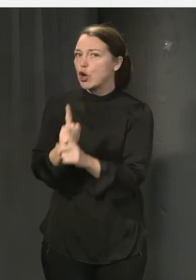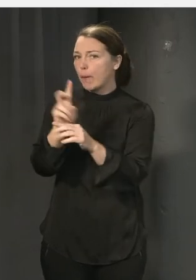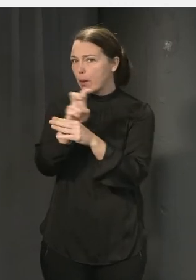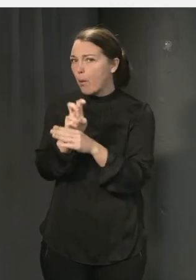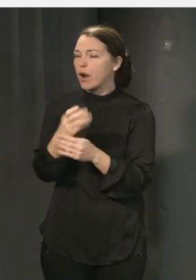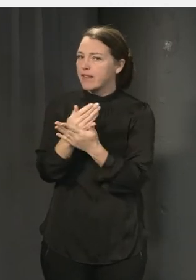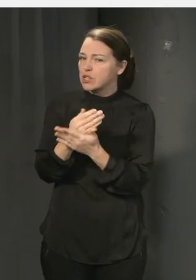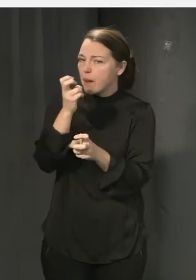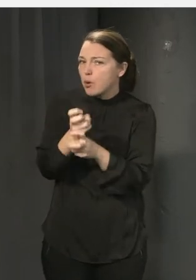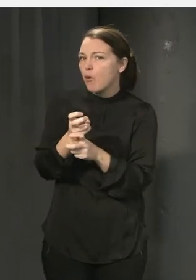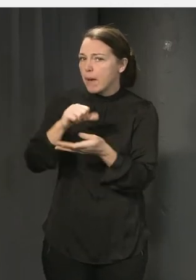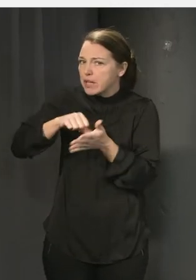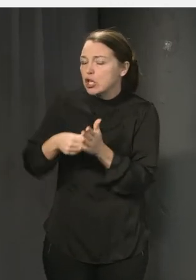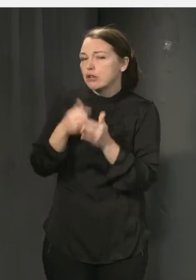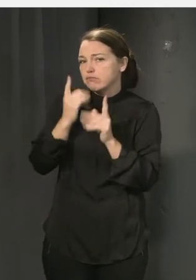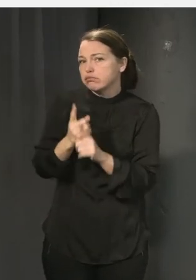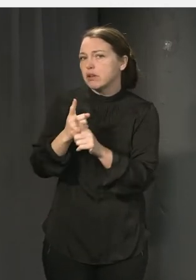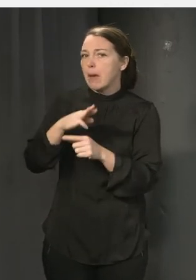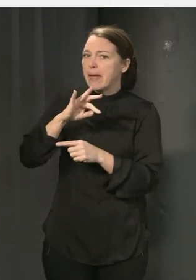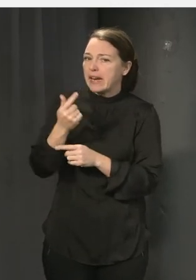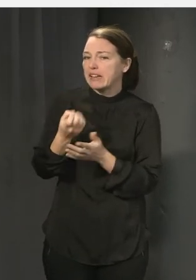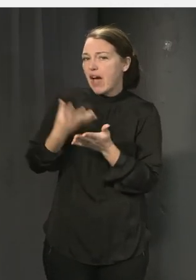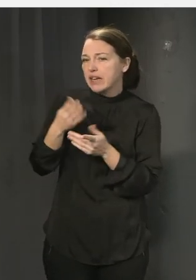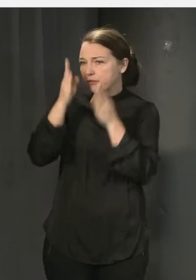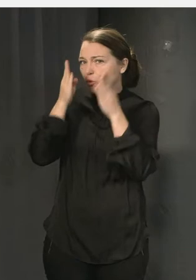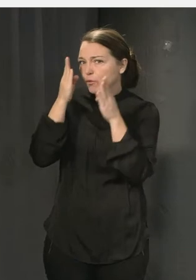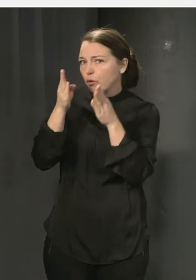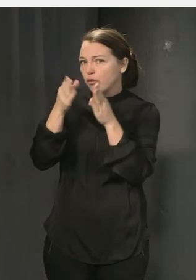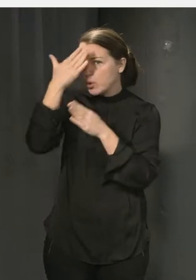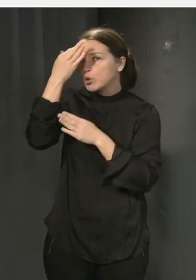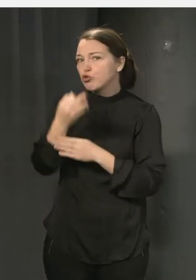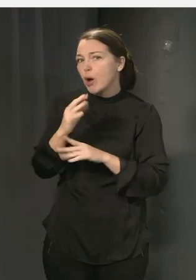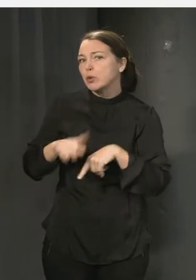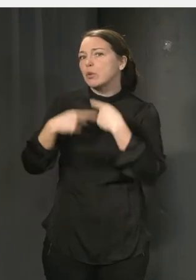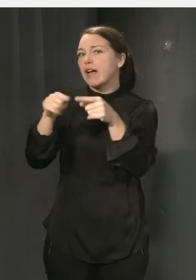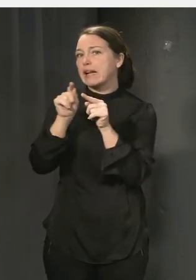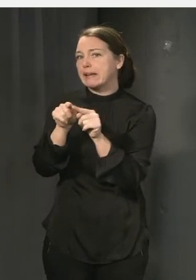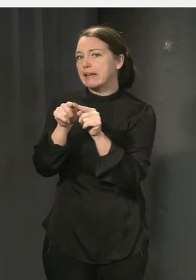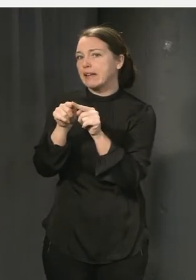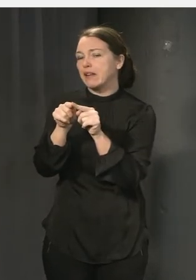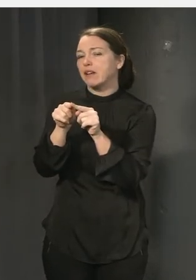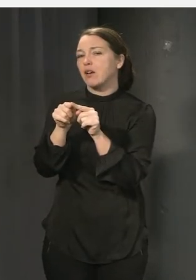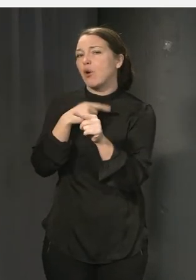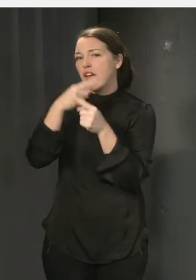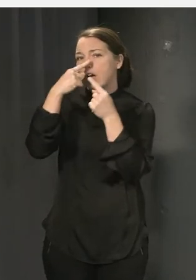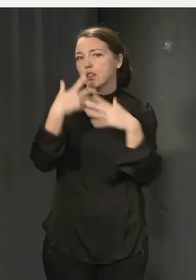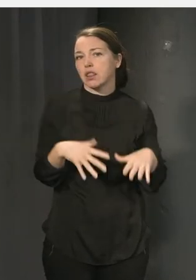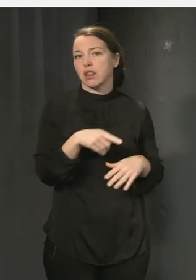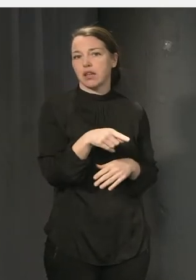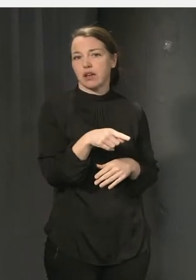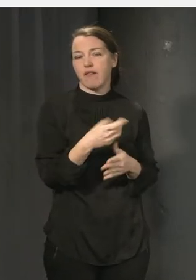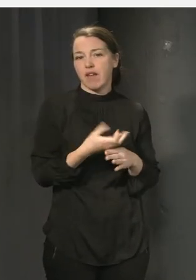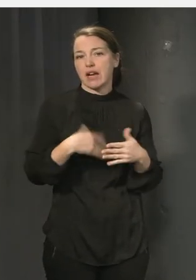är nationella prov och det är betyg och det är meritvärden. Det är väldigt fokus på det. Och lite grann har vi tappat bort tycker jag